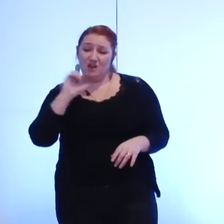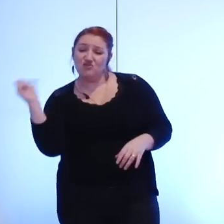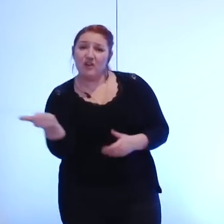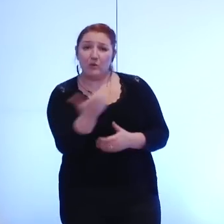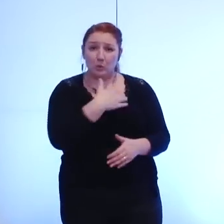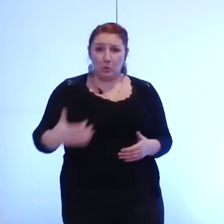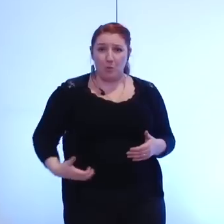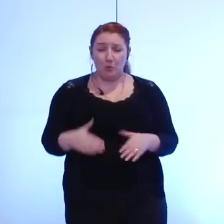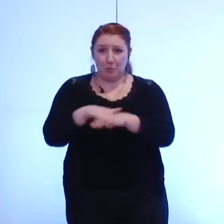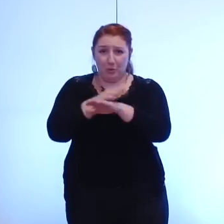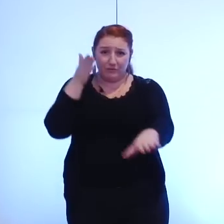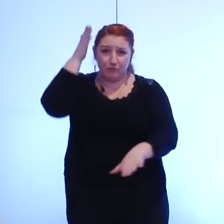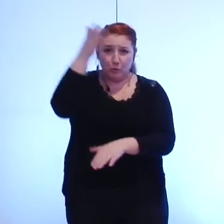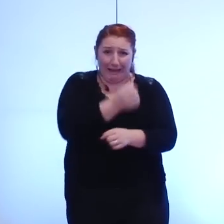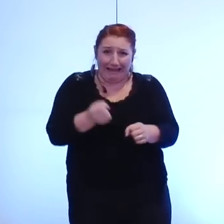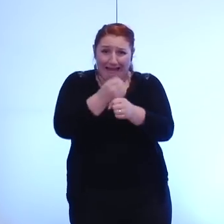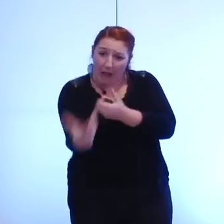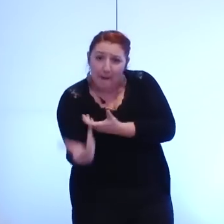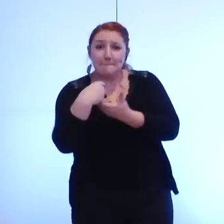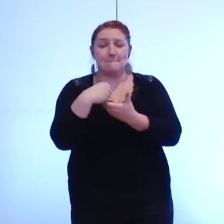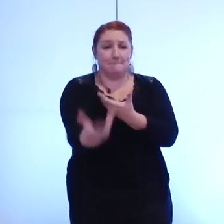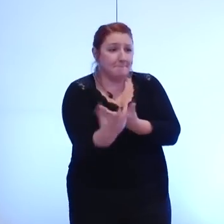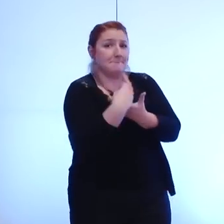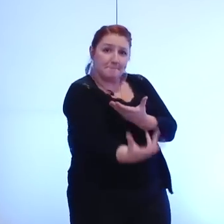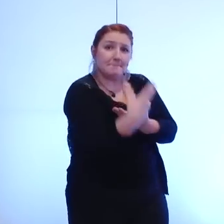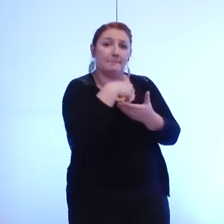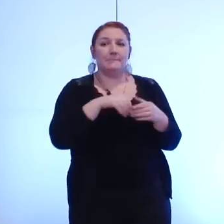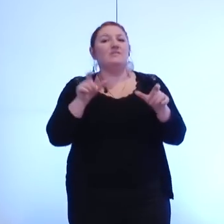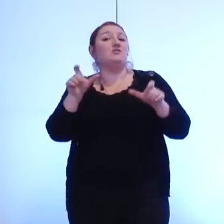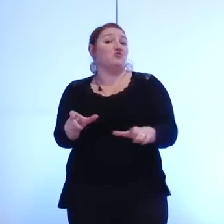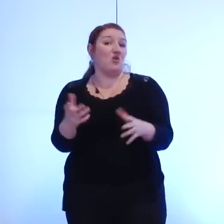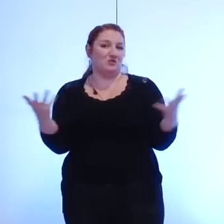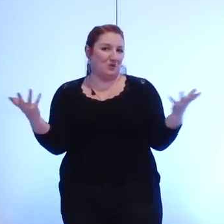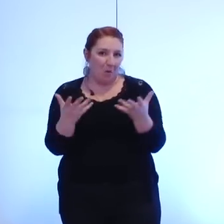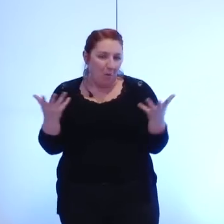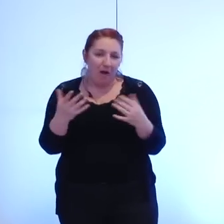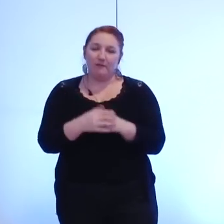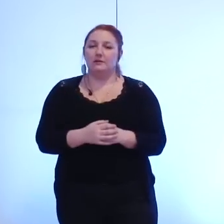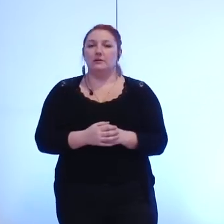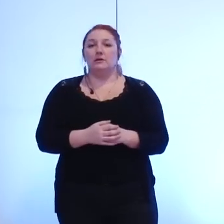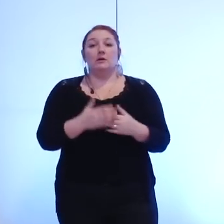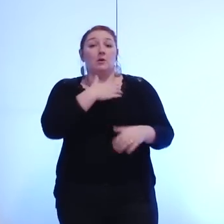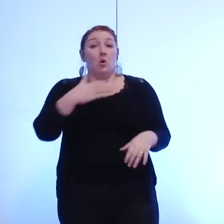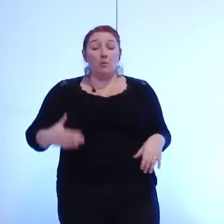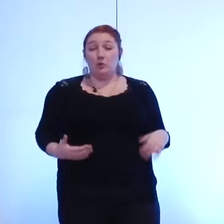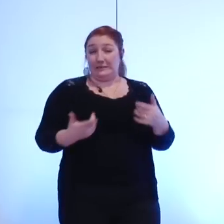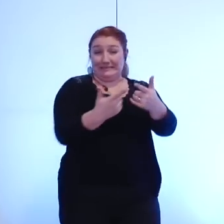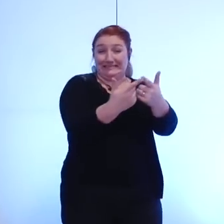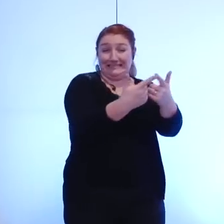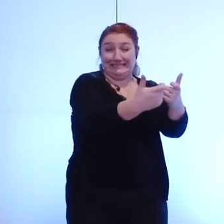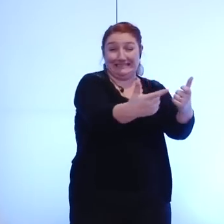de demain nous avons une autre chance pour ce faire la pluralité des communes est renforcée